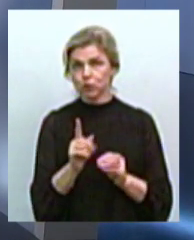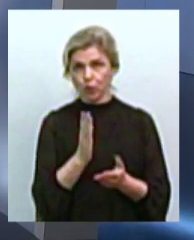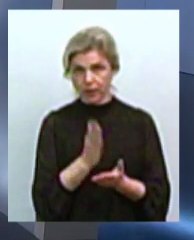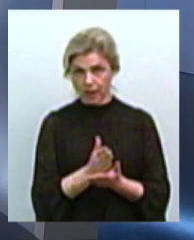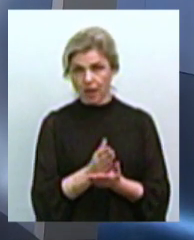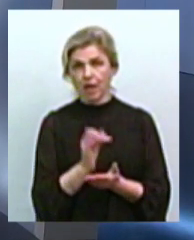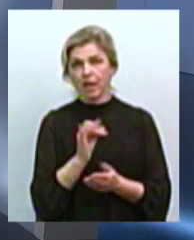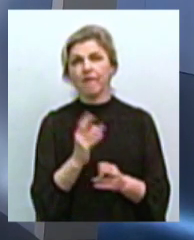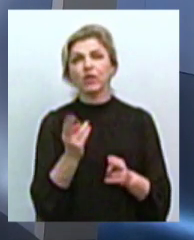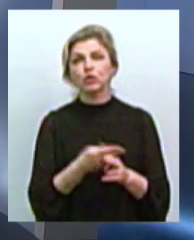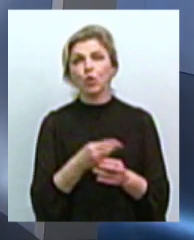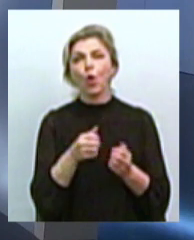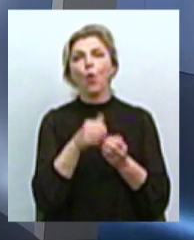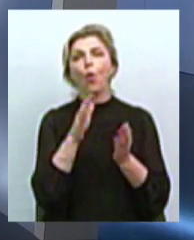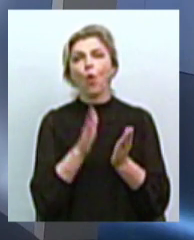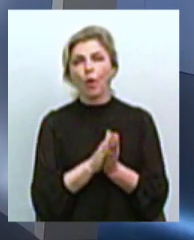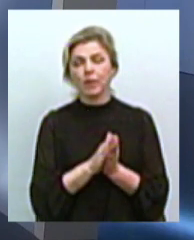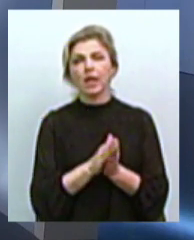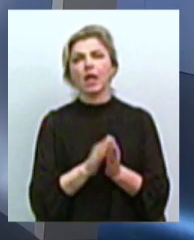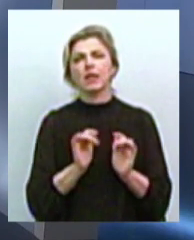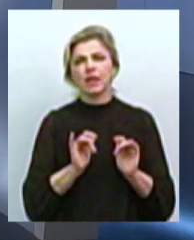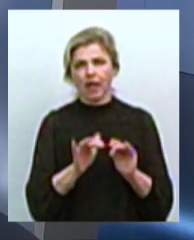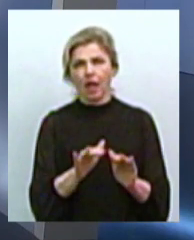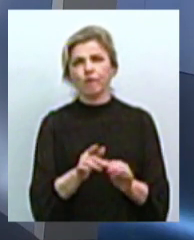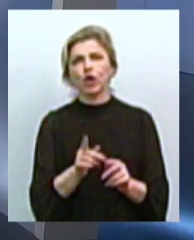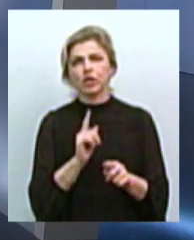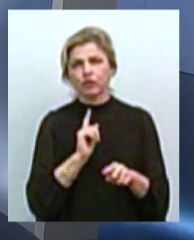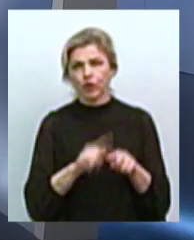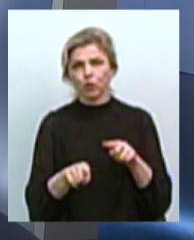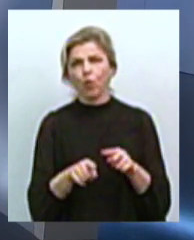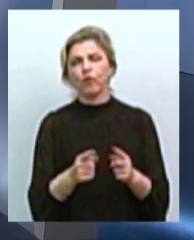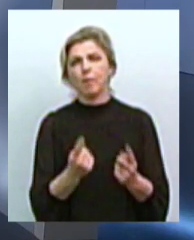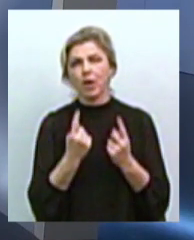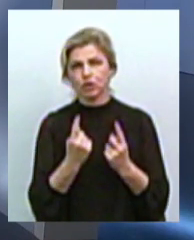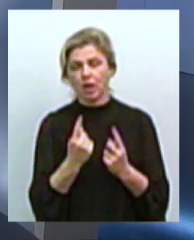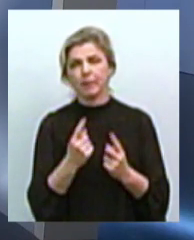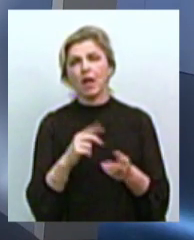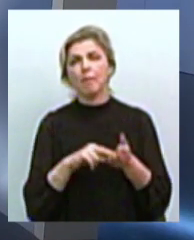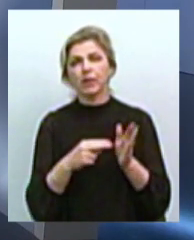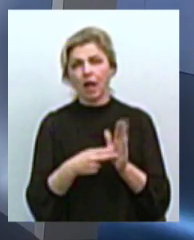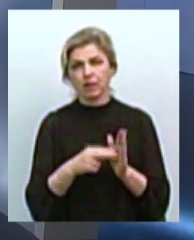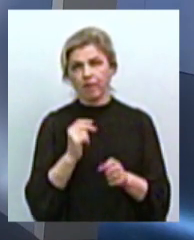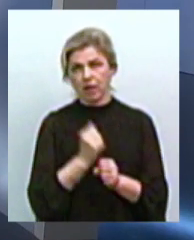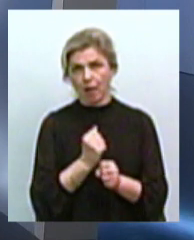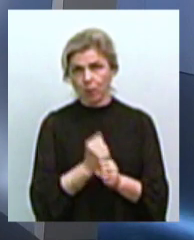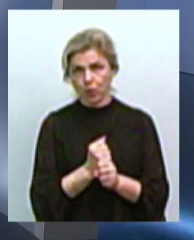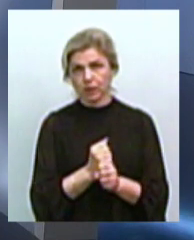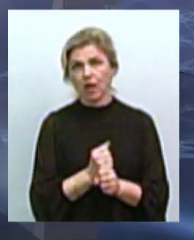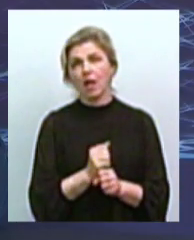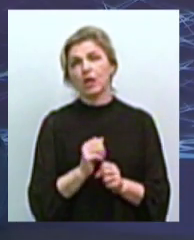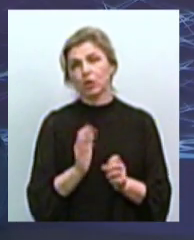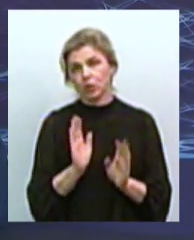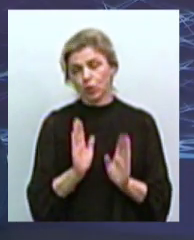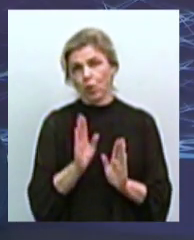відсутність комплексної, дієвої, швидкої, масштабної, спланованої роботи профільного підприємства, звичайно, тільки